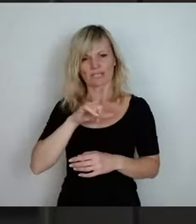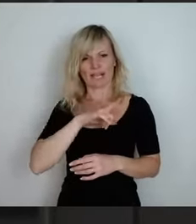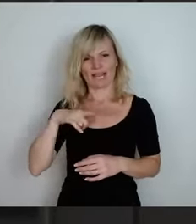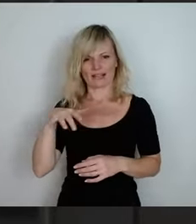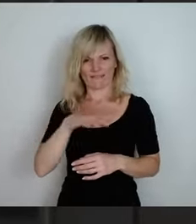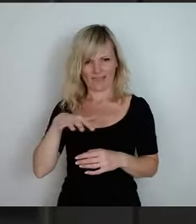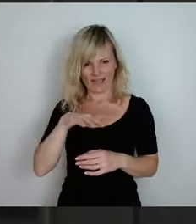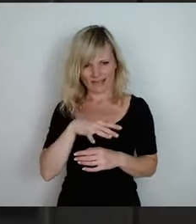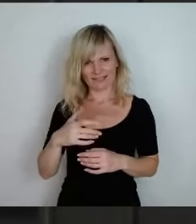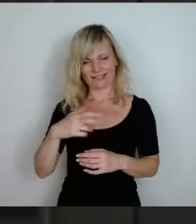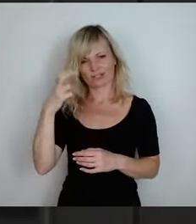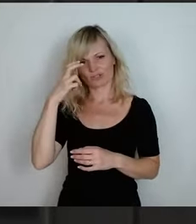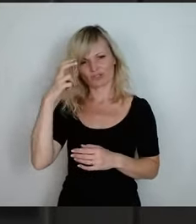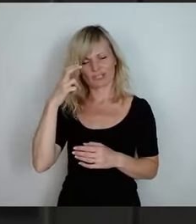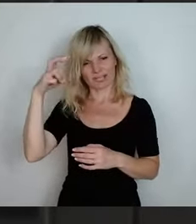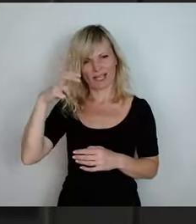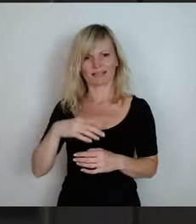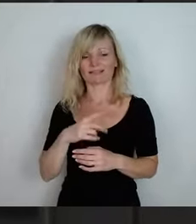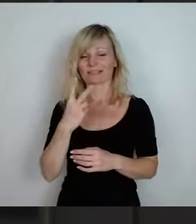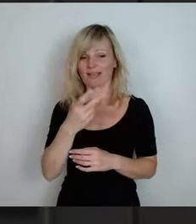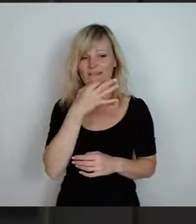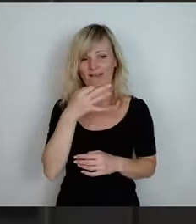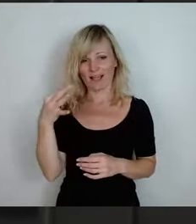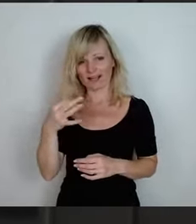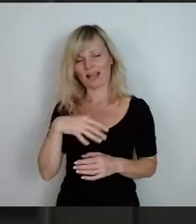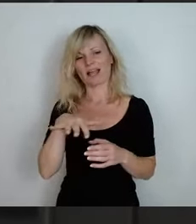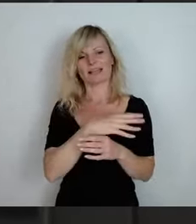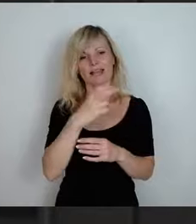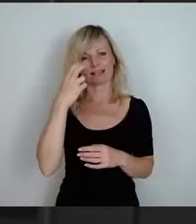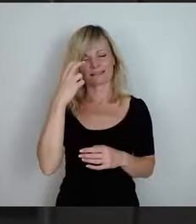Ministerpräsidenten und einmal an den Landrat Herrn Vogel.